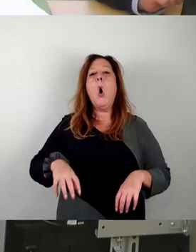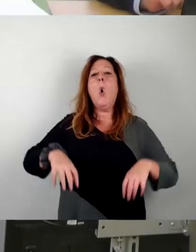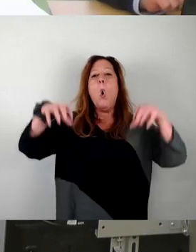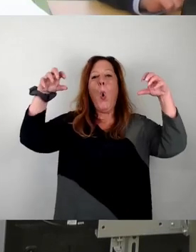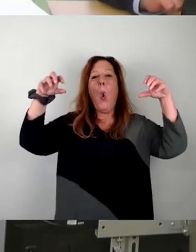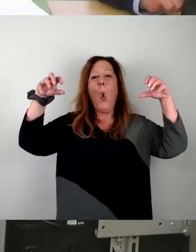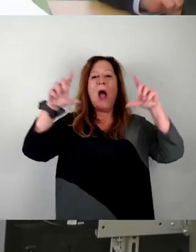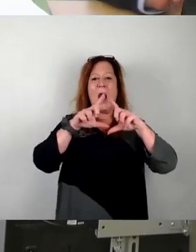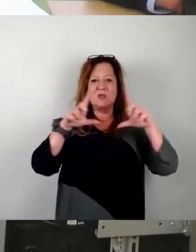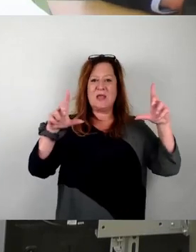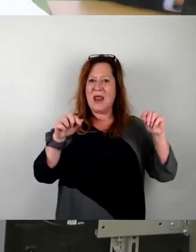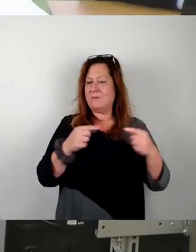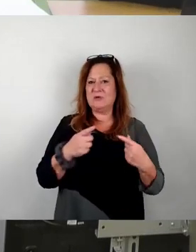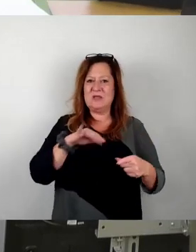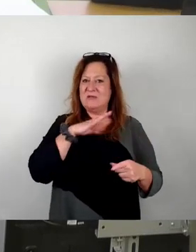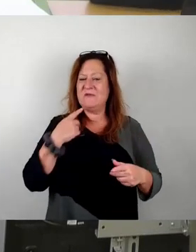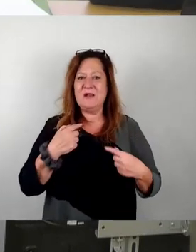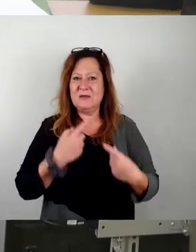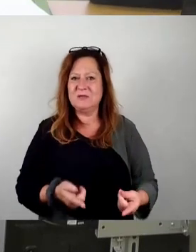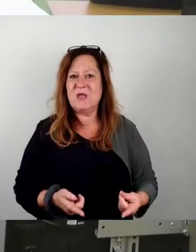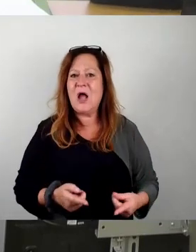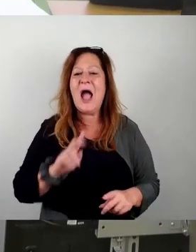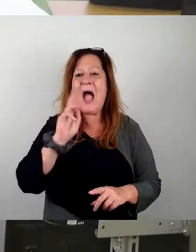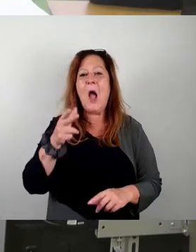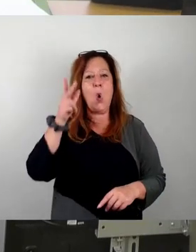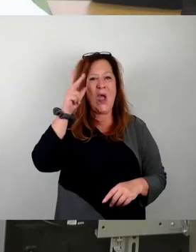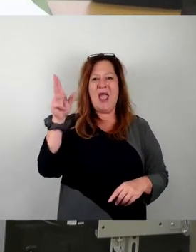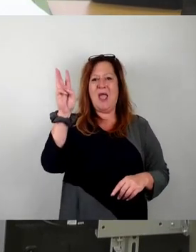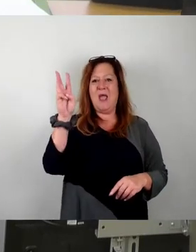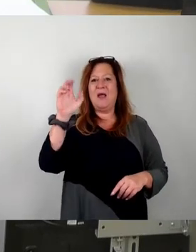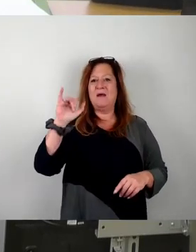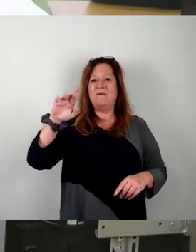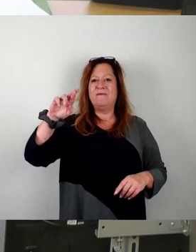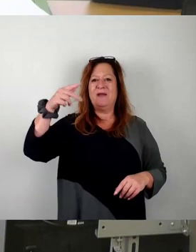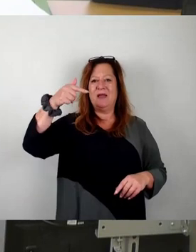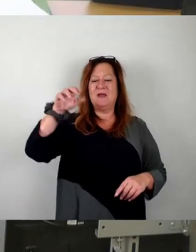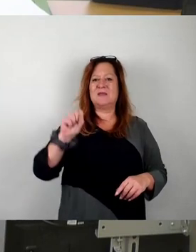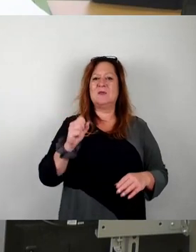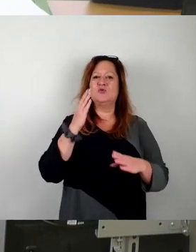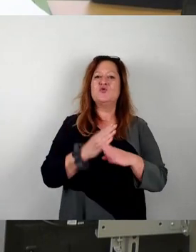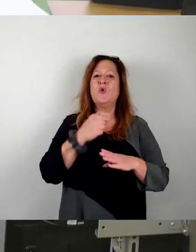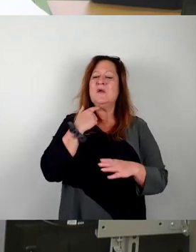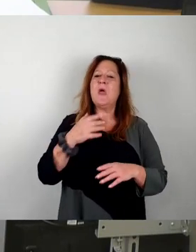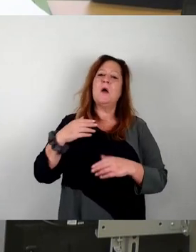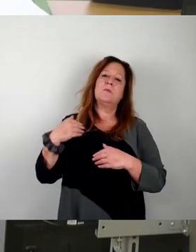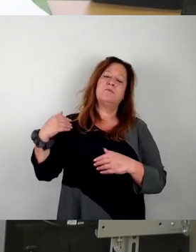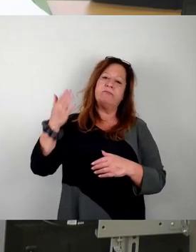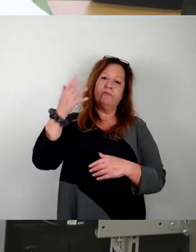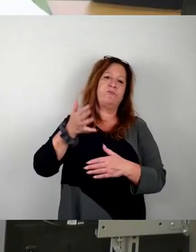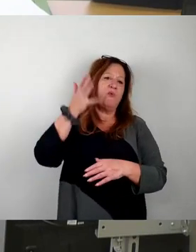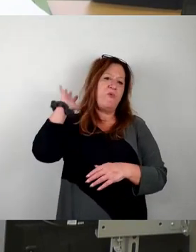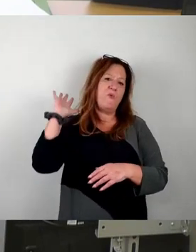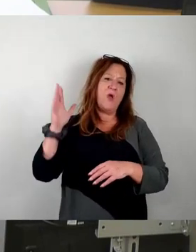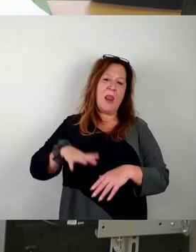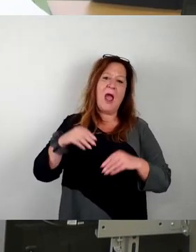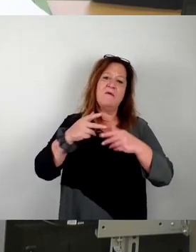viel zu sagen, außer den paar Fakten, die Herr Wirz jetzt gerade schon erwähnt hat. Es gab einen relativ langen Prozess. Vor fünf Jahren ist es beauftragt worden. Es